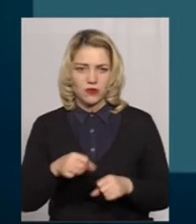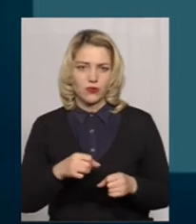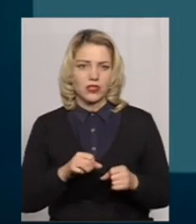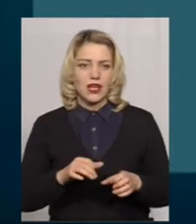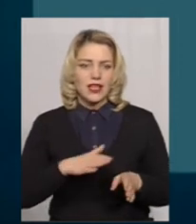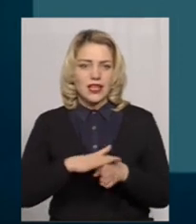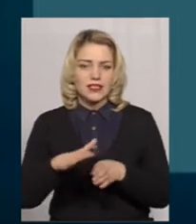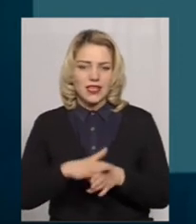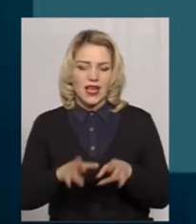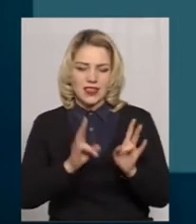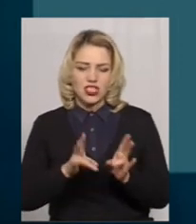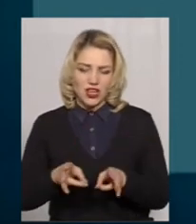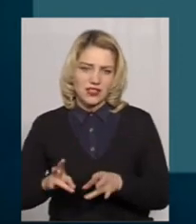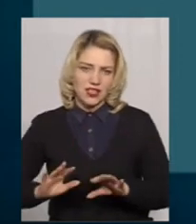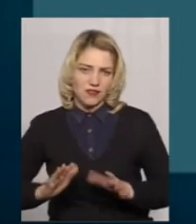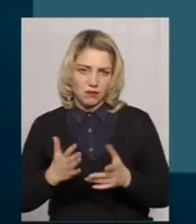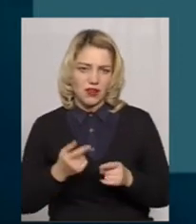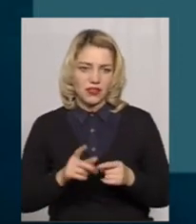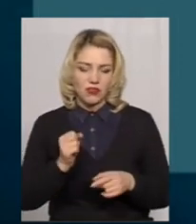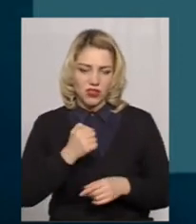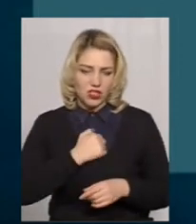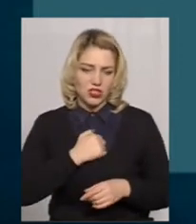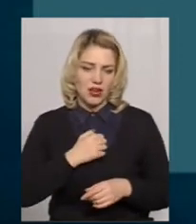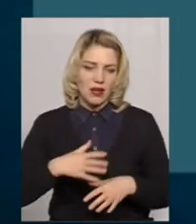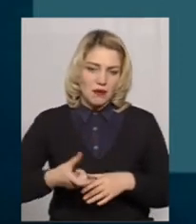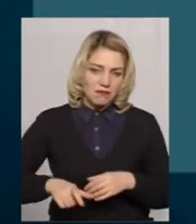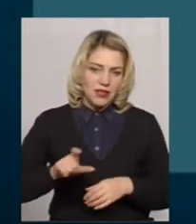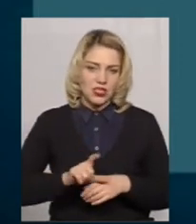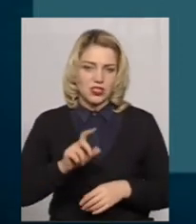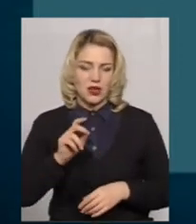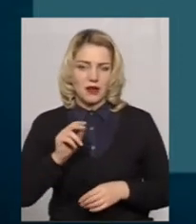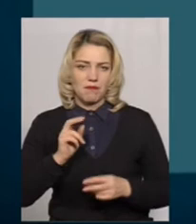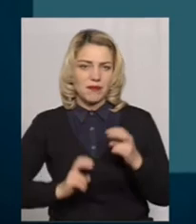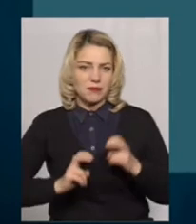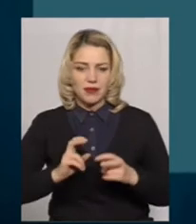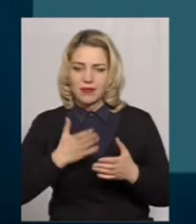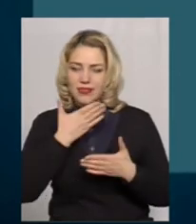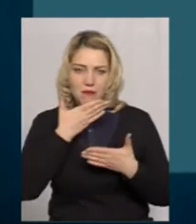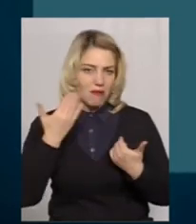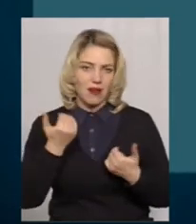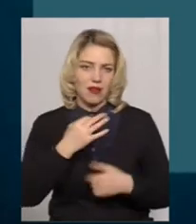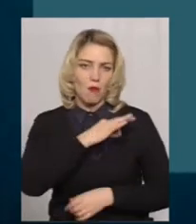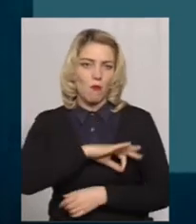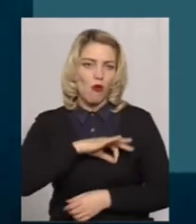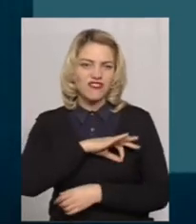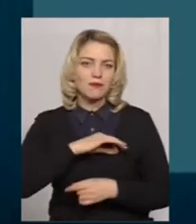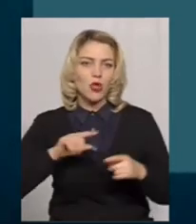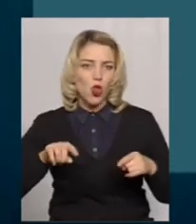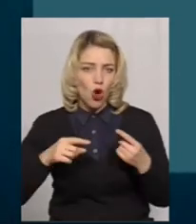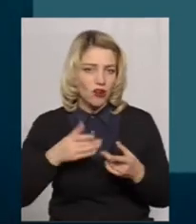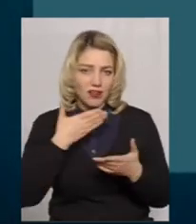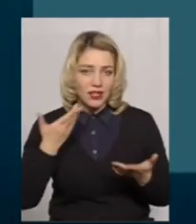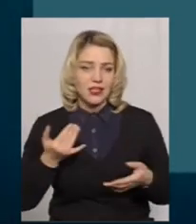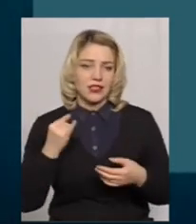випадків. Але, на жаль, є більшість підприємств, на яких профспілки не створені, і фактично наша